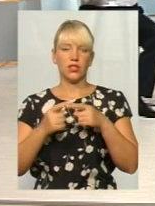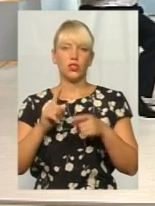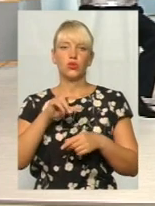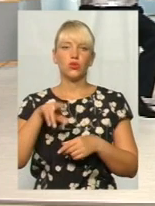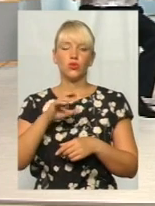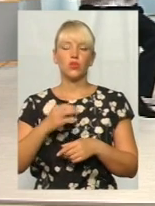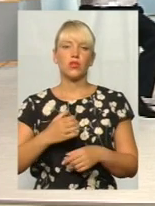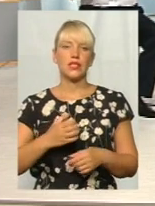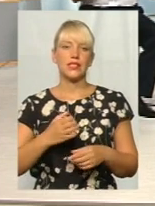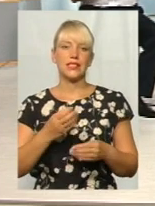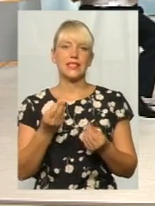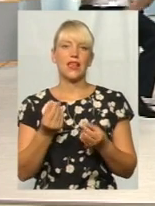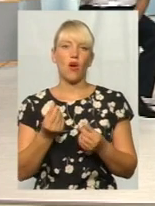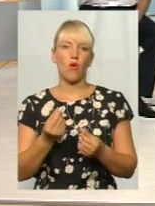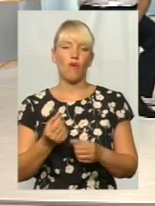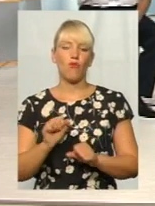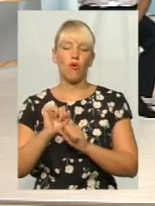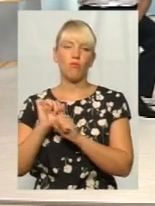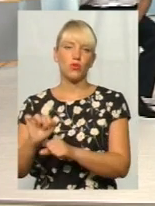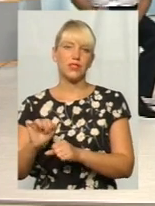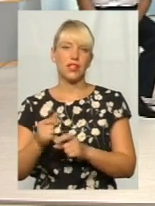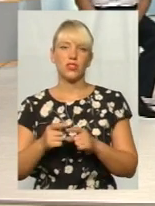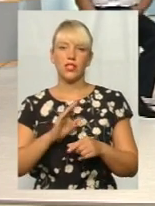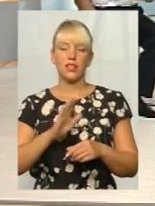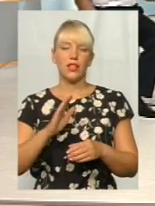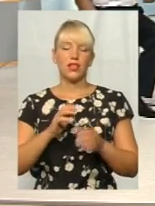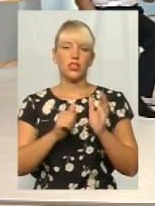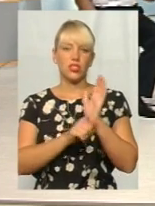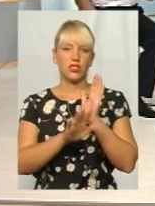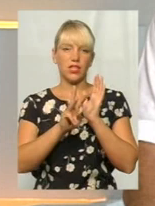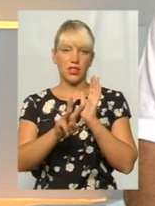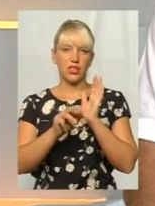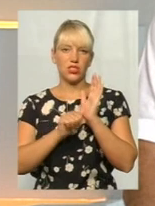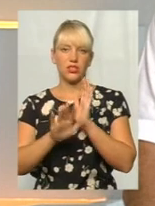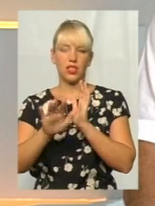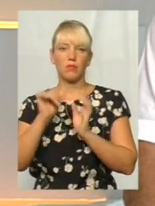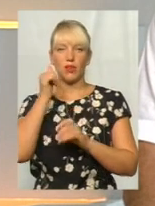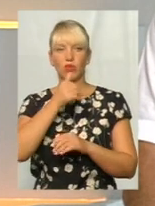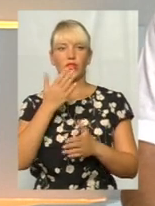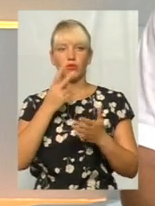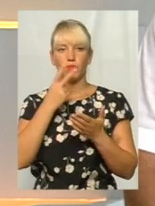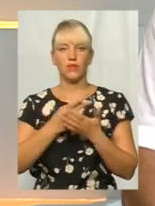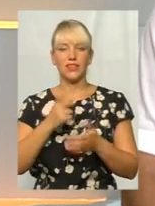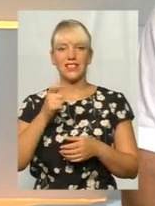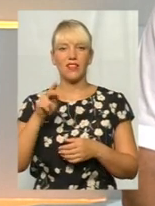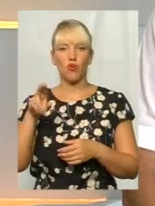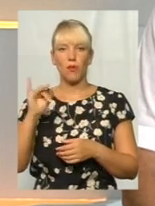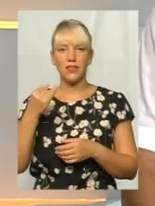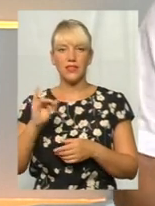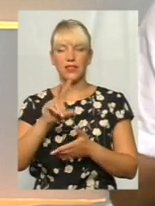стажу і не прямо віку, а 63-65, тому що ми, якщо подивитися, європейський досвід, то